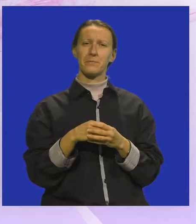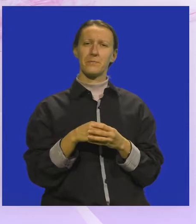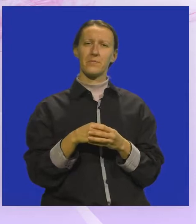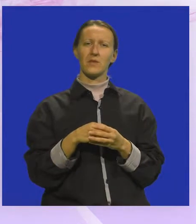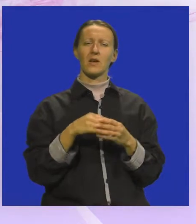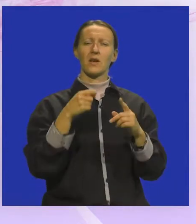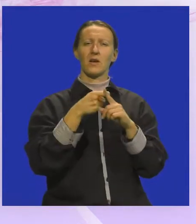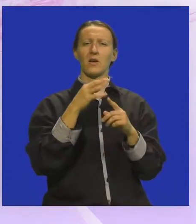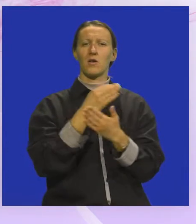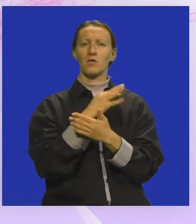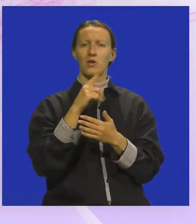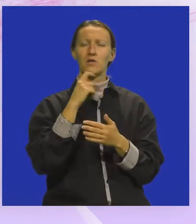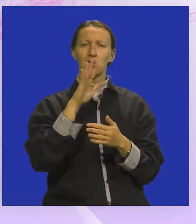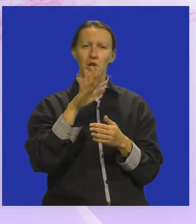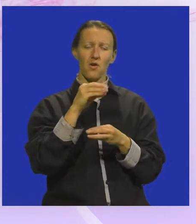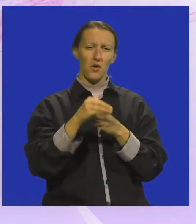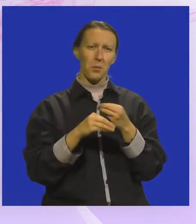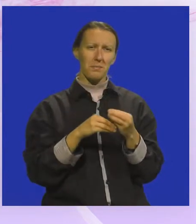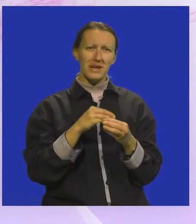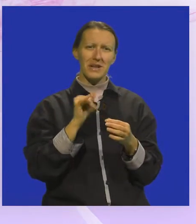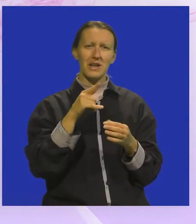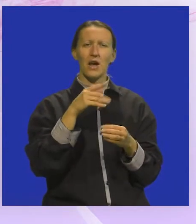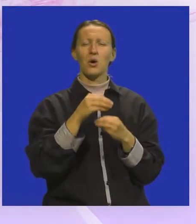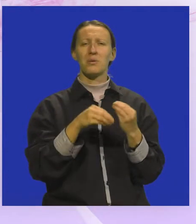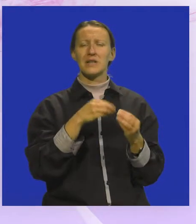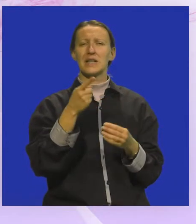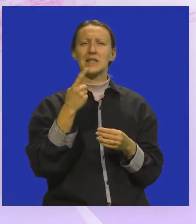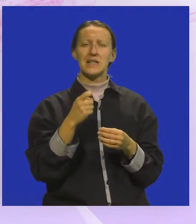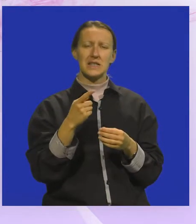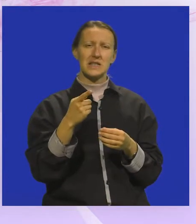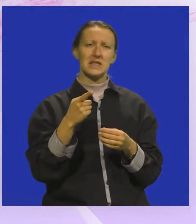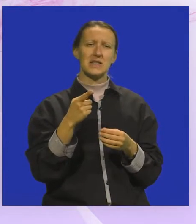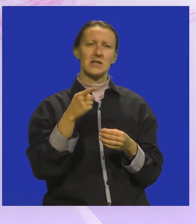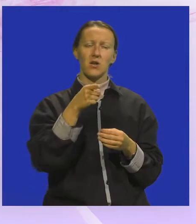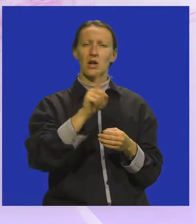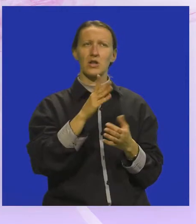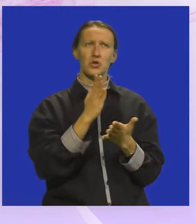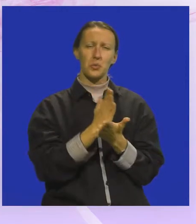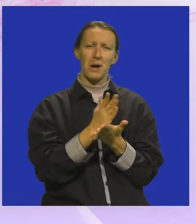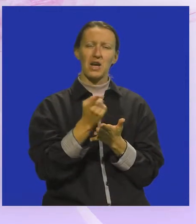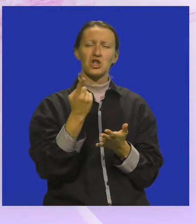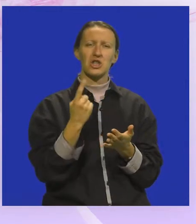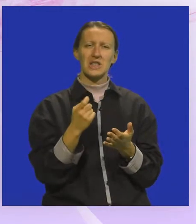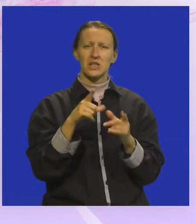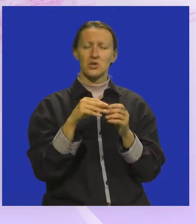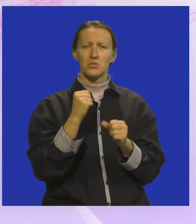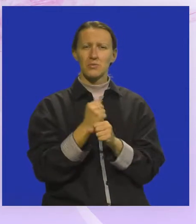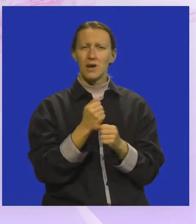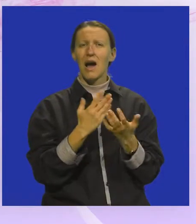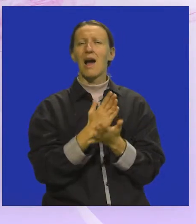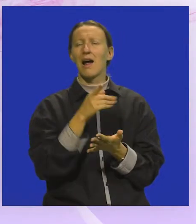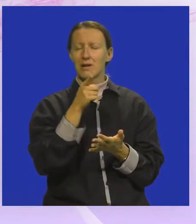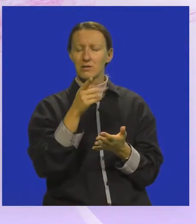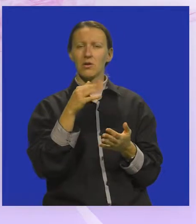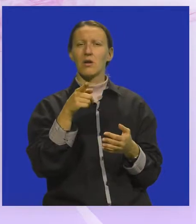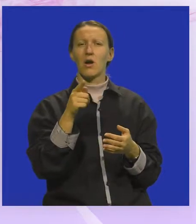Antonju Kozlović i njegova obitelj, u biti je obitelj iz, oni nisu baš iz Umaga, ali eto to